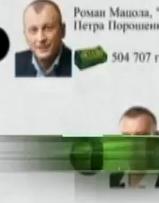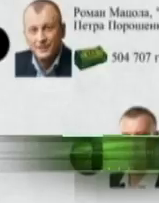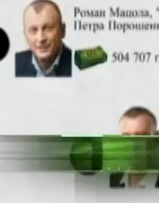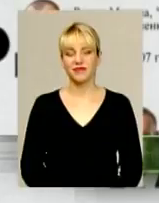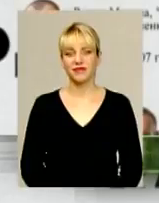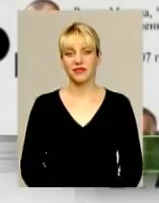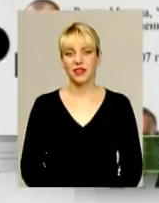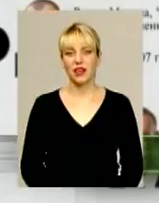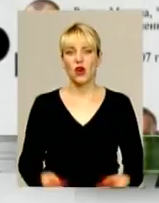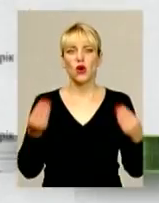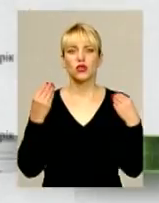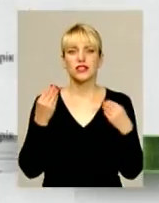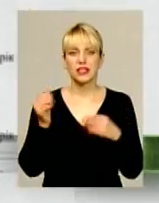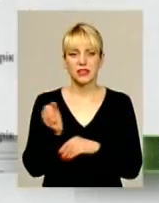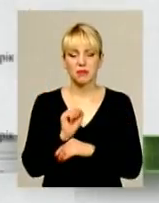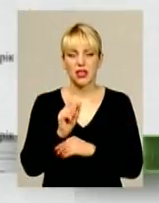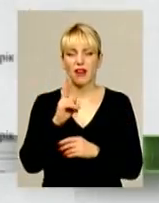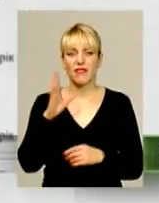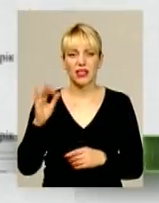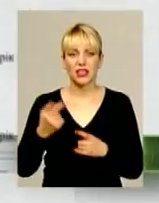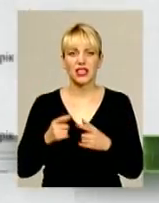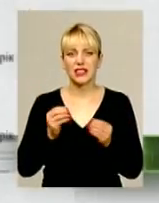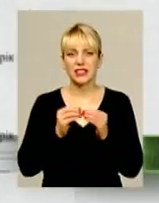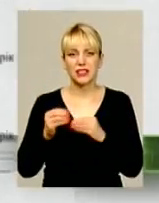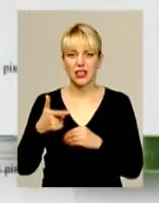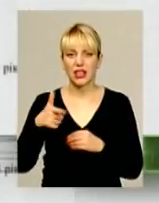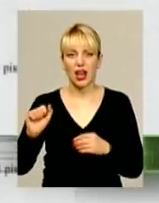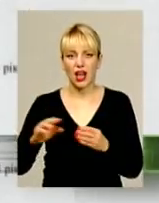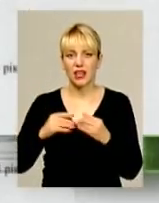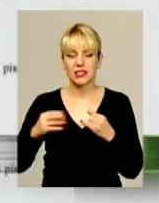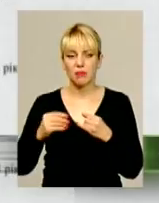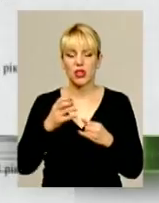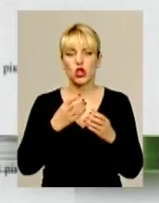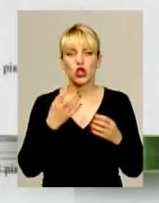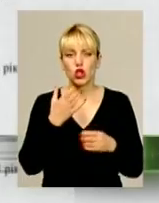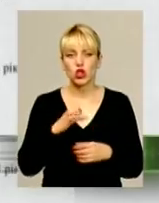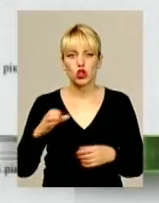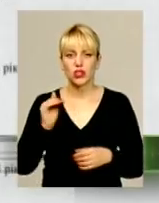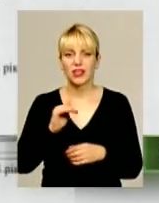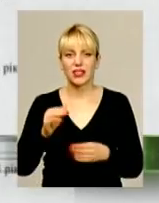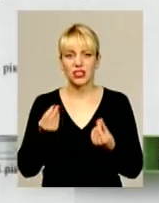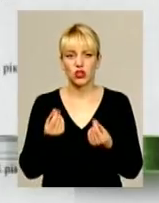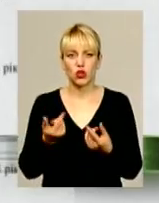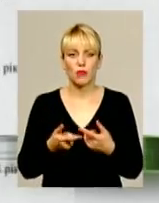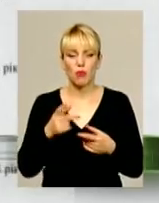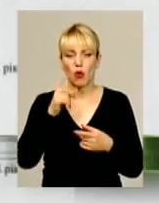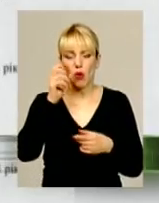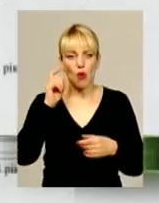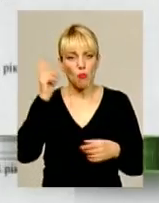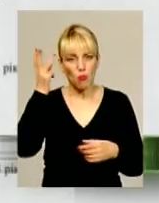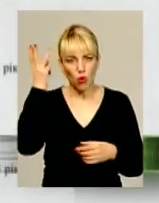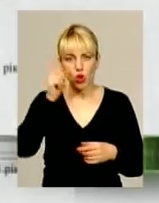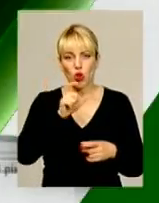Розкішні машини та квартири, а ще десятки гектарів землі та сотні тисяч готівки про подолян, котрі приголомшують своїми